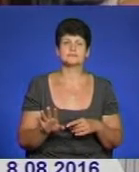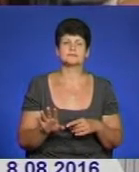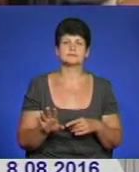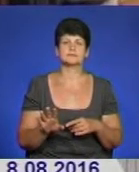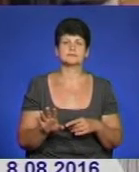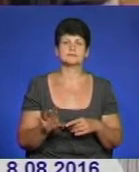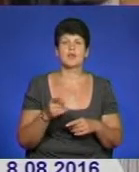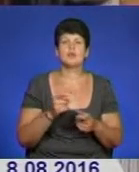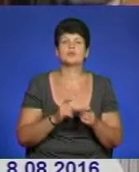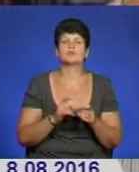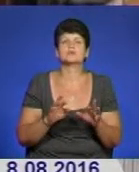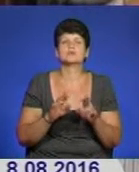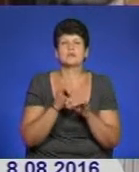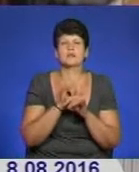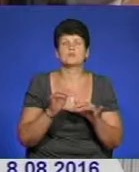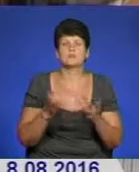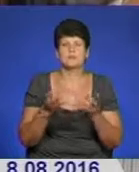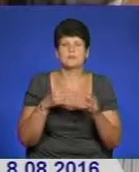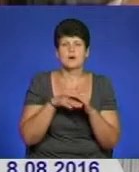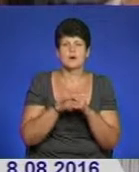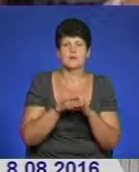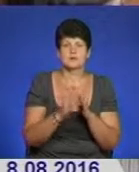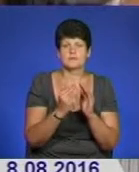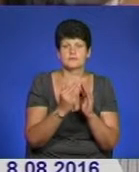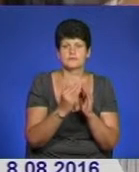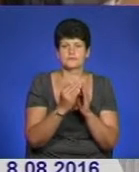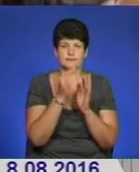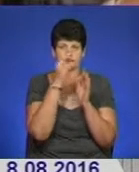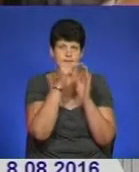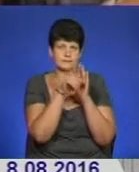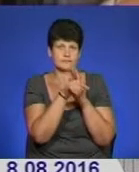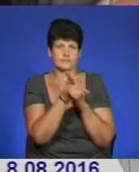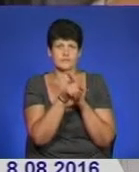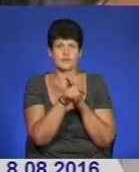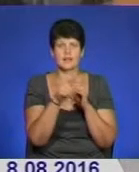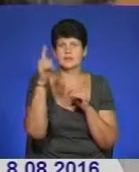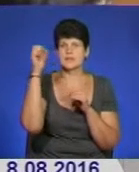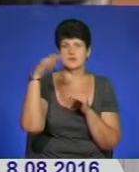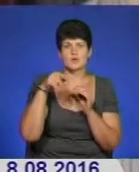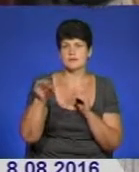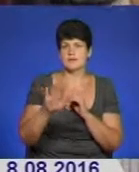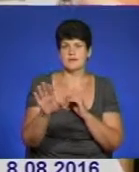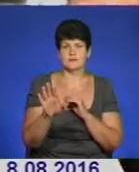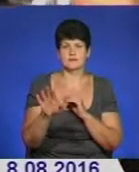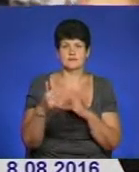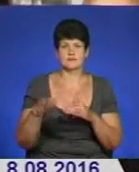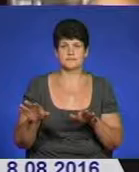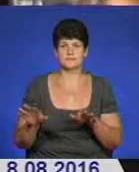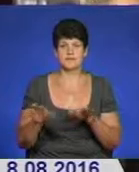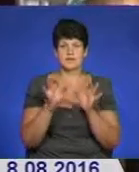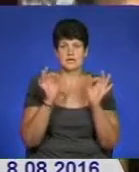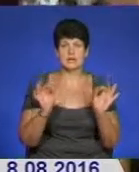З ними боротися практично неможливо. Треба десь ховатися у хату подальше, на сонце не виходити. Ось і все. Ніколи